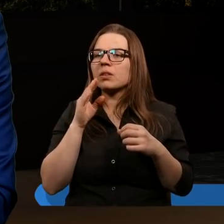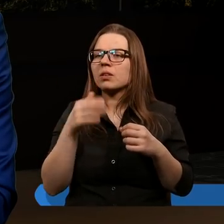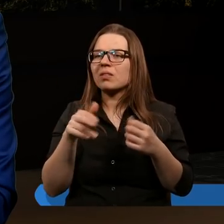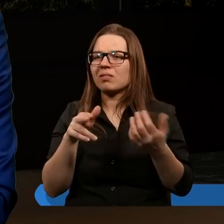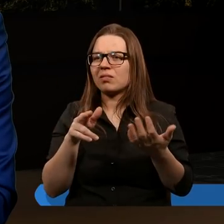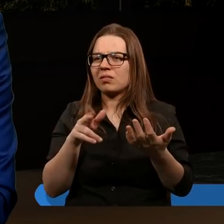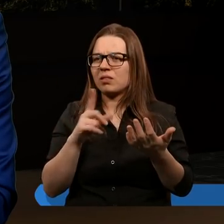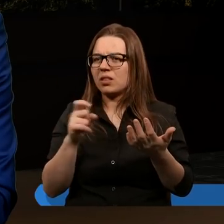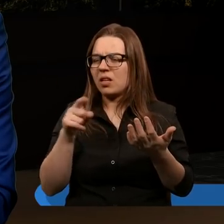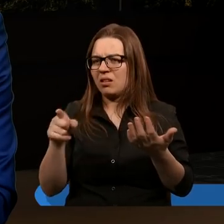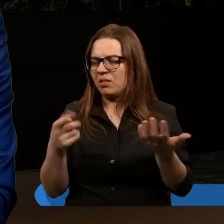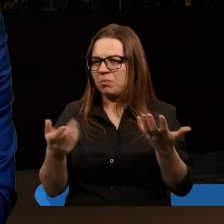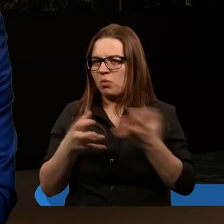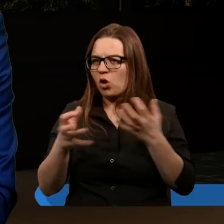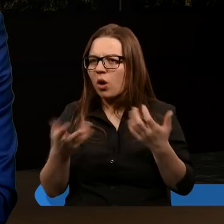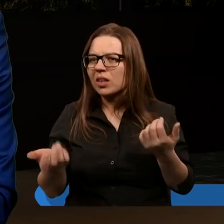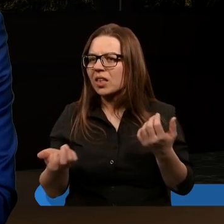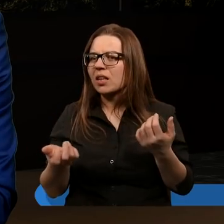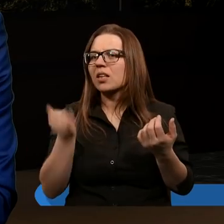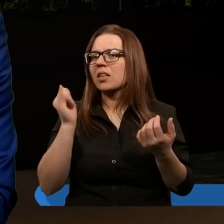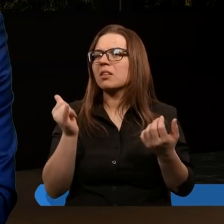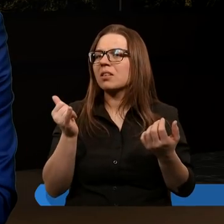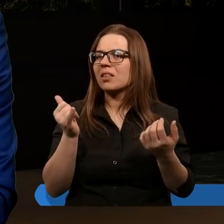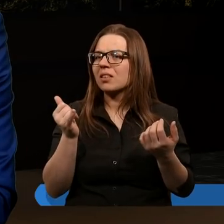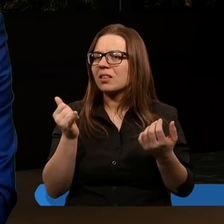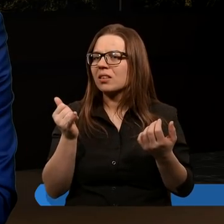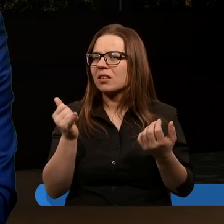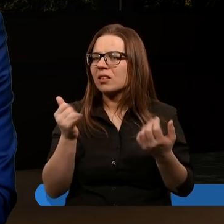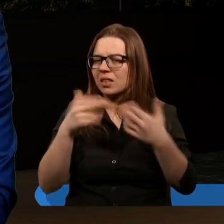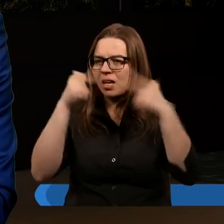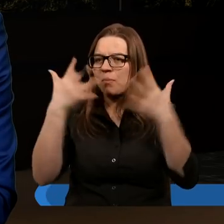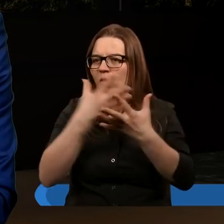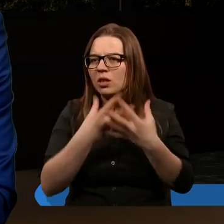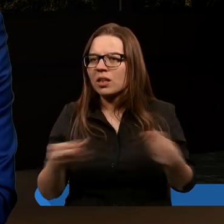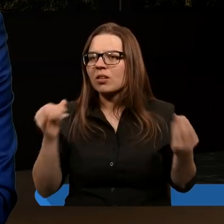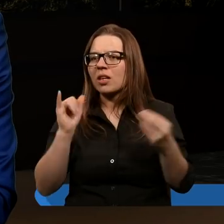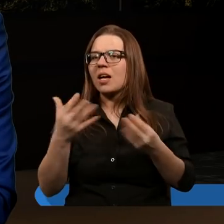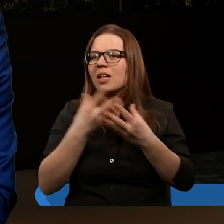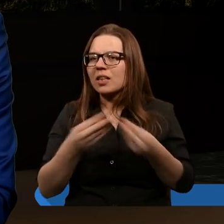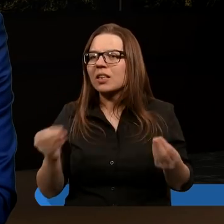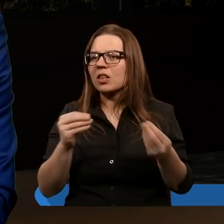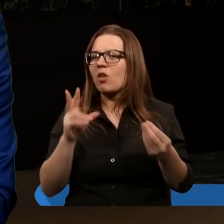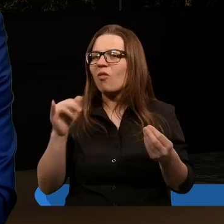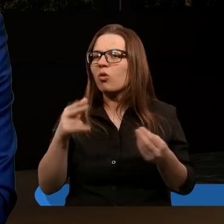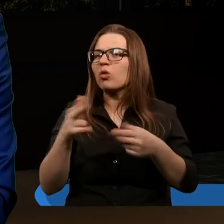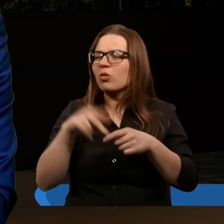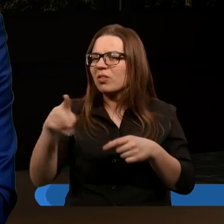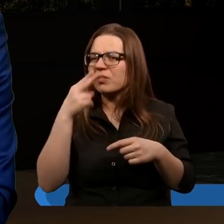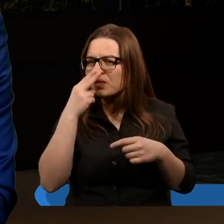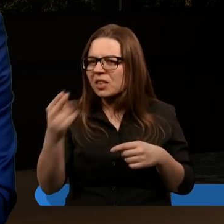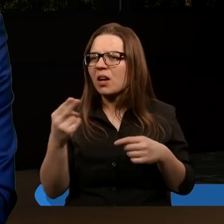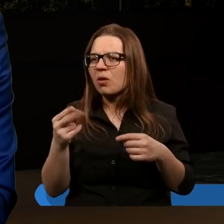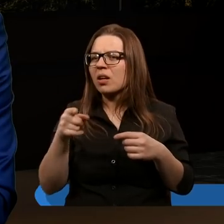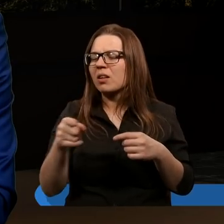nim potrząśnie i niebo znikło jak nikt niezwój, który się zwija,